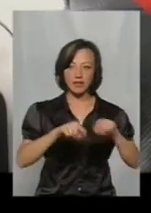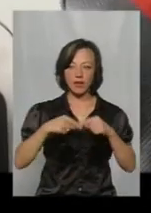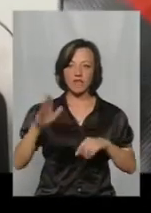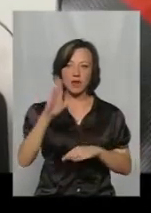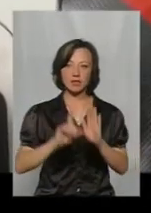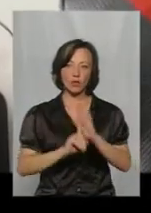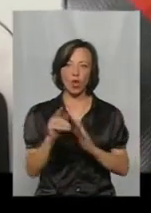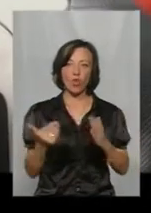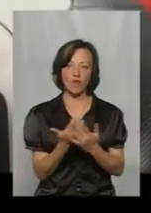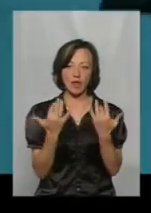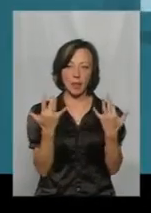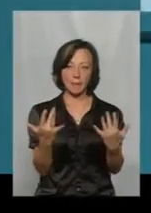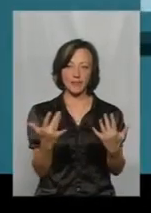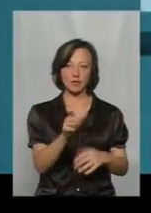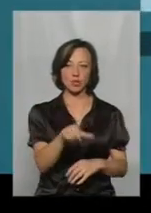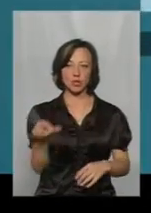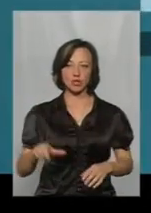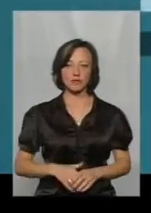стартує новий набір слухачів.